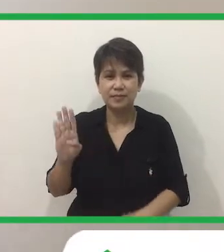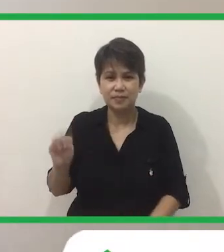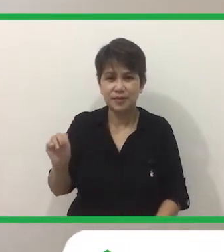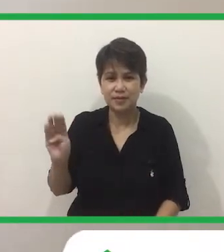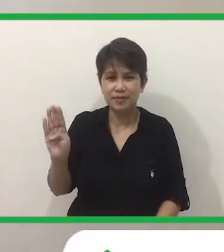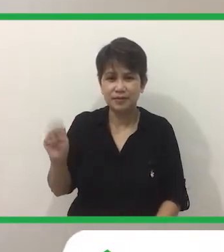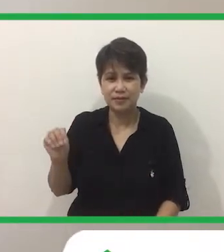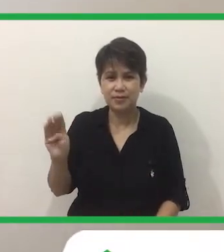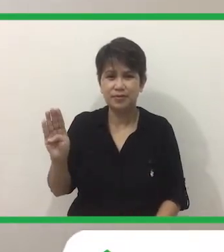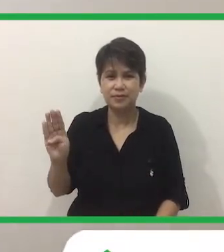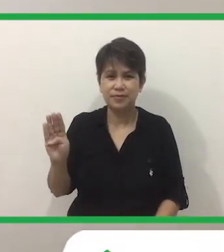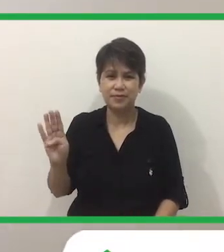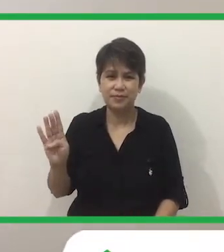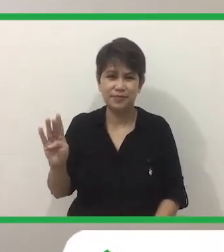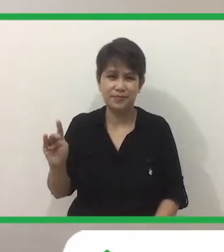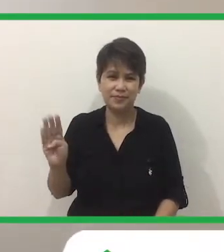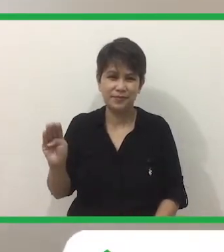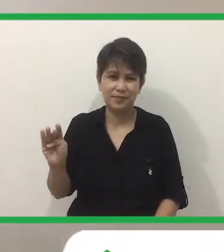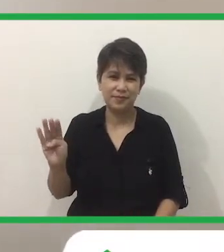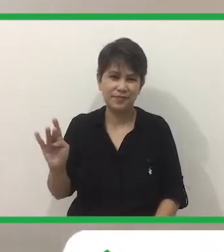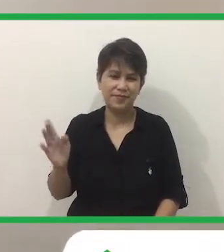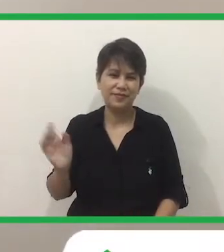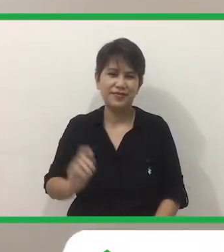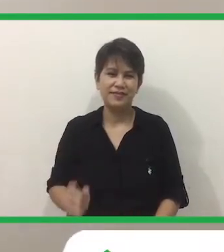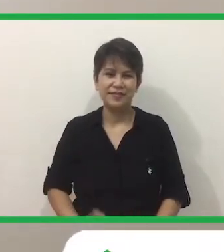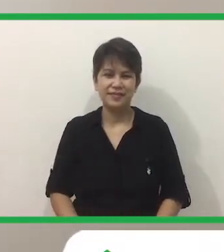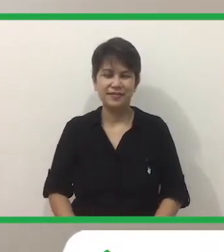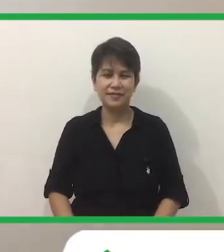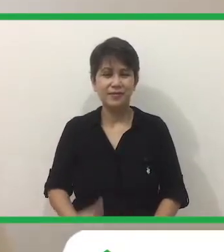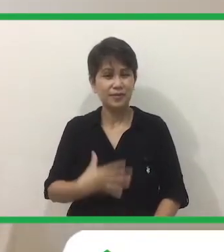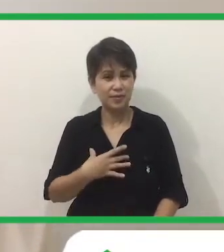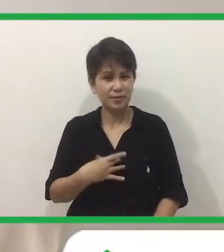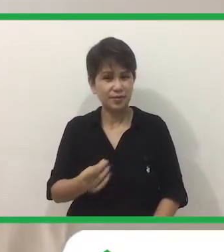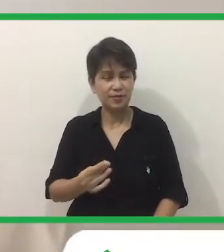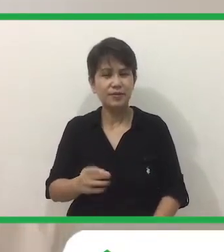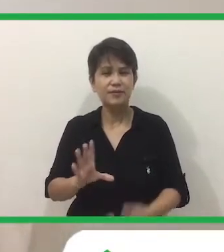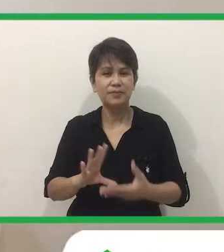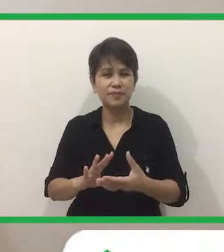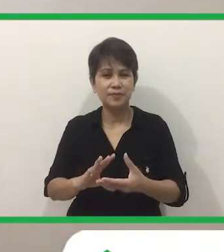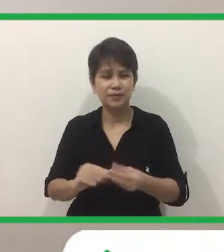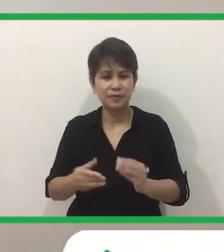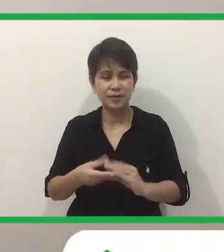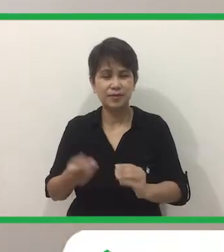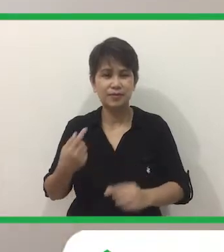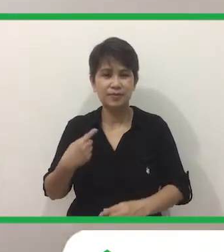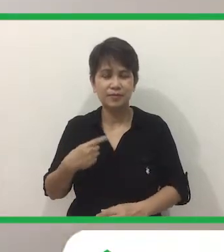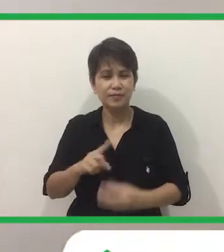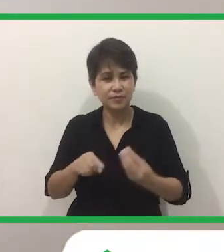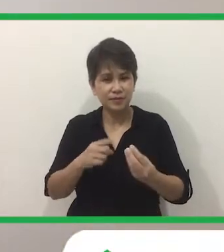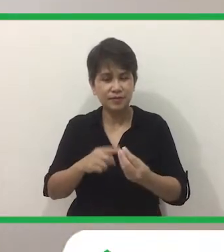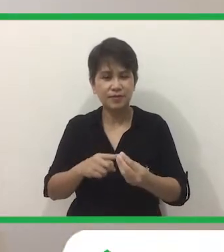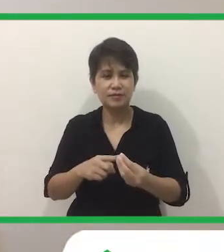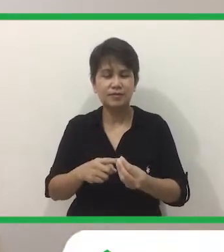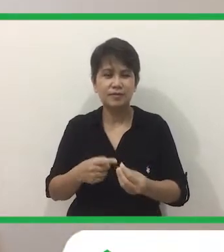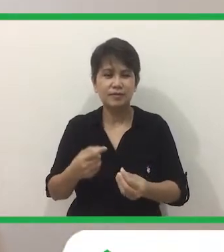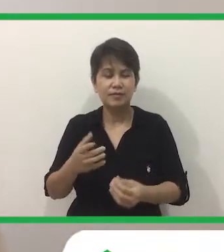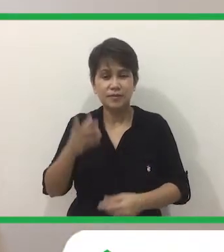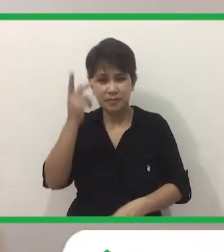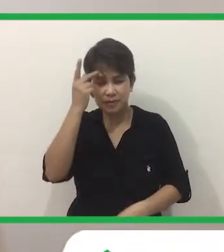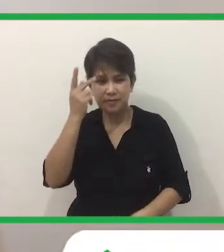Pangalan niya ay bingo Ayan, nagustuhan niyo pa yung kwento O sa ating mga